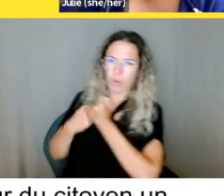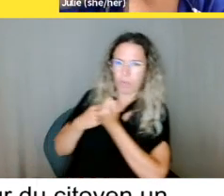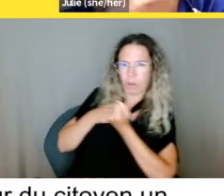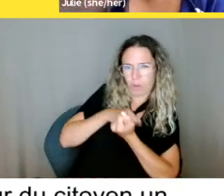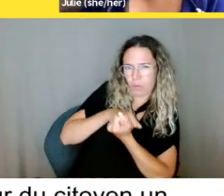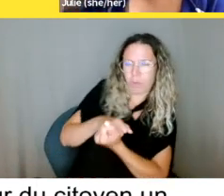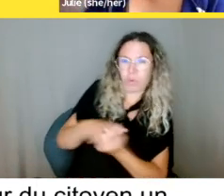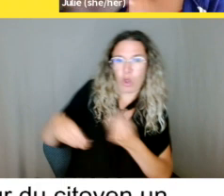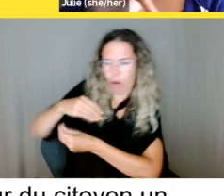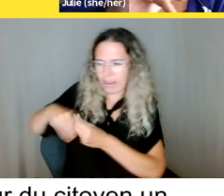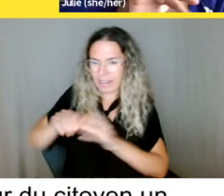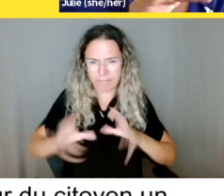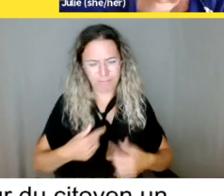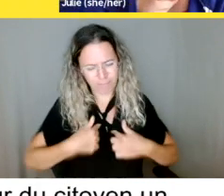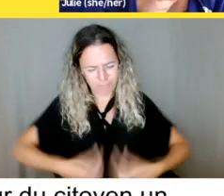par après, a changé